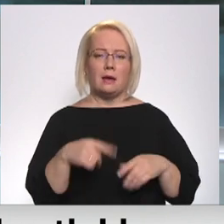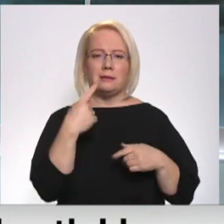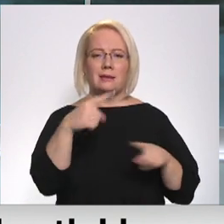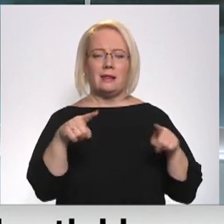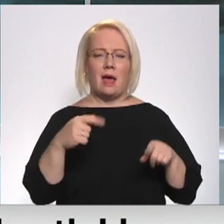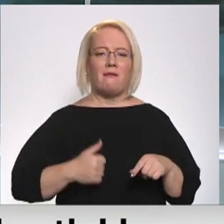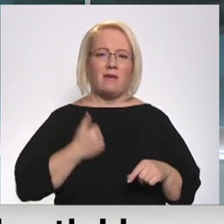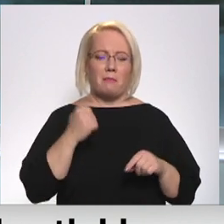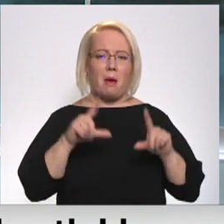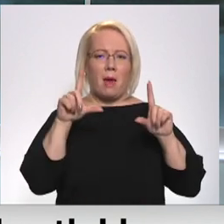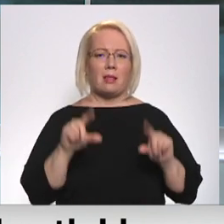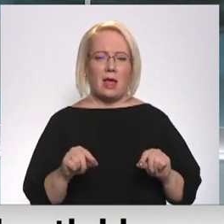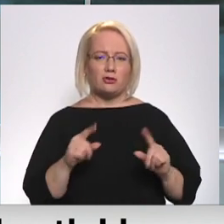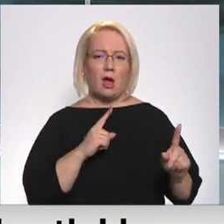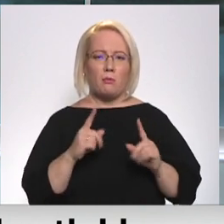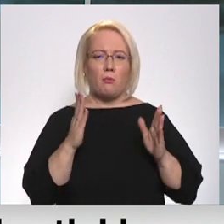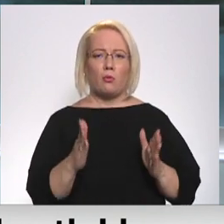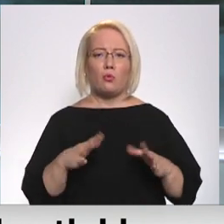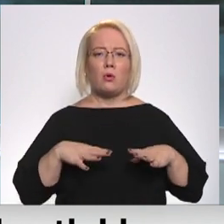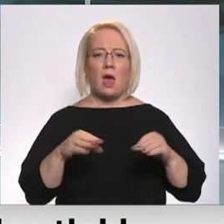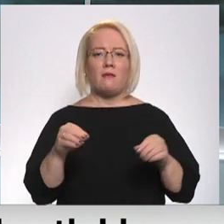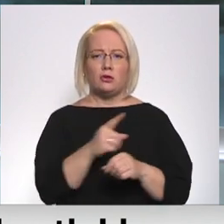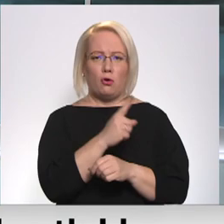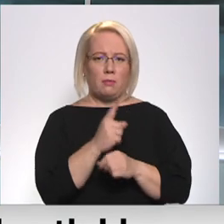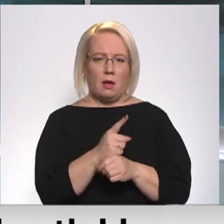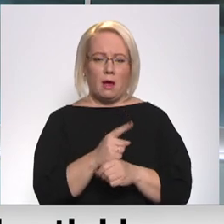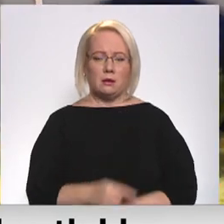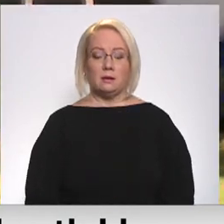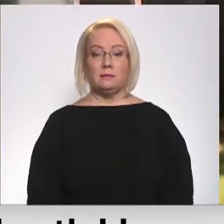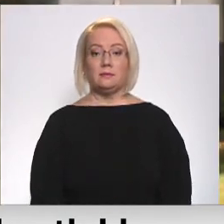administrēšana būtu jāveic obligāti. Turpina Iļa Koziņc.